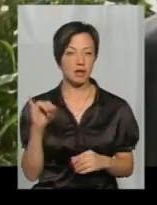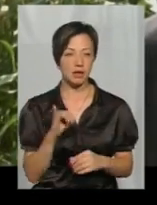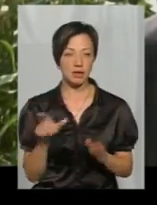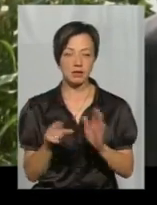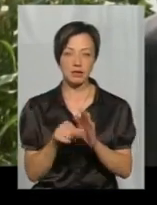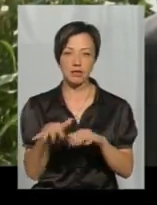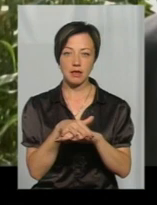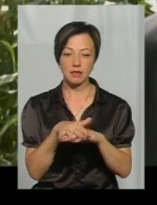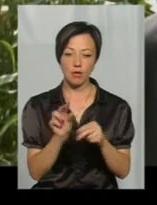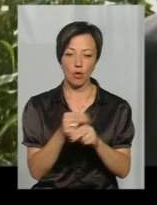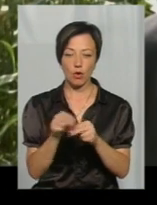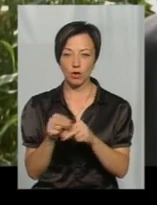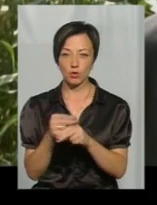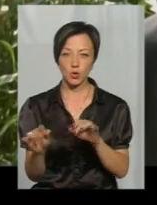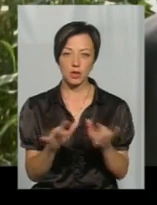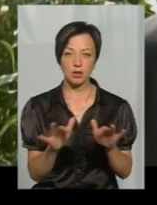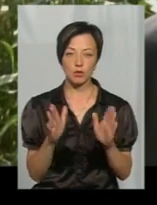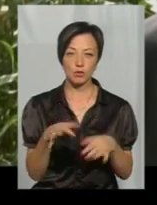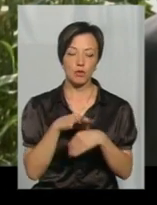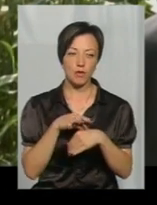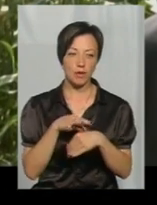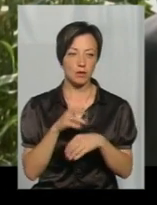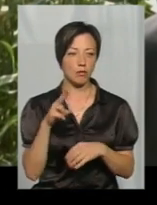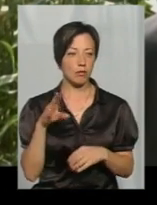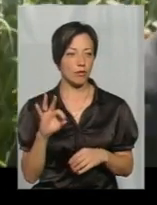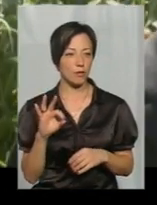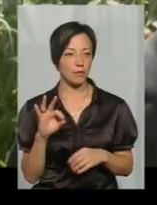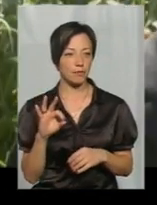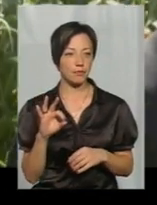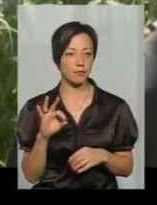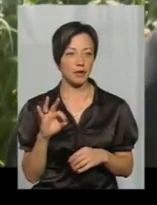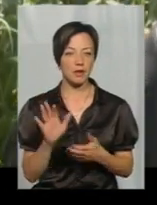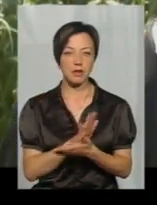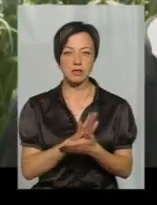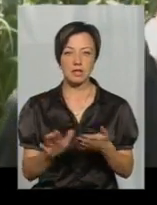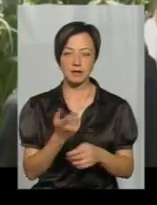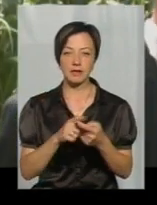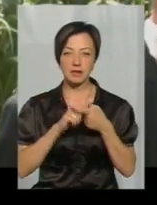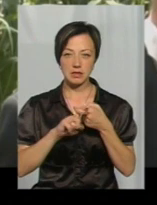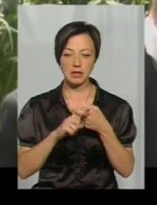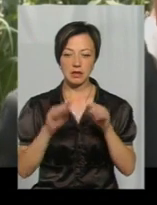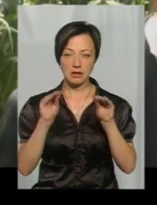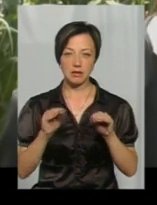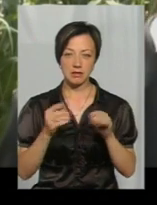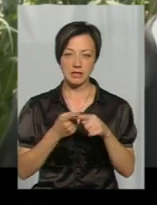населенням скоректують дії, які вони будуть проводити по дезактивації цих всіх даних